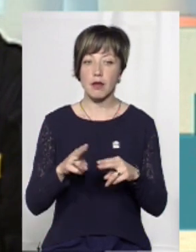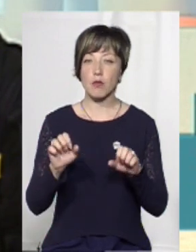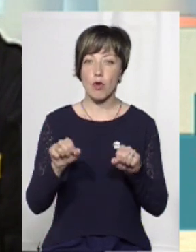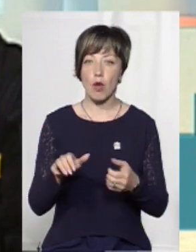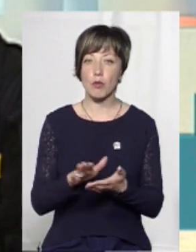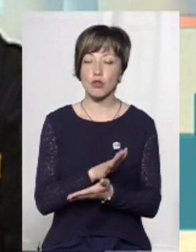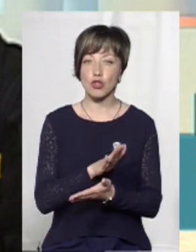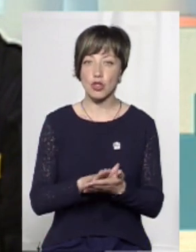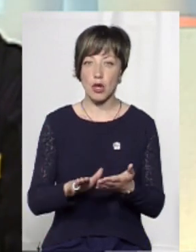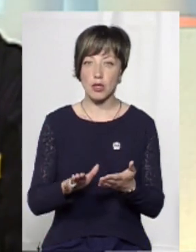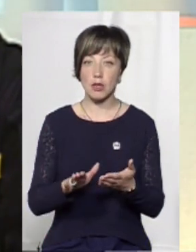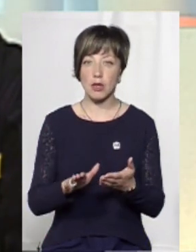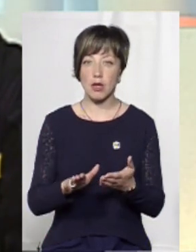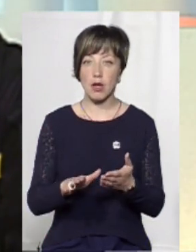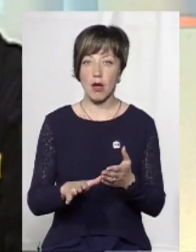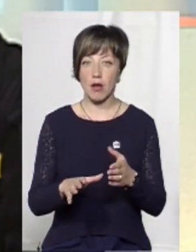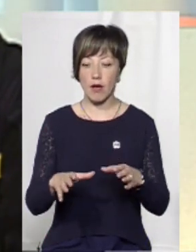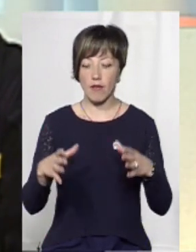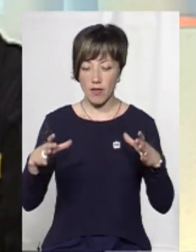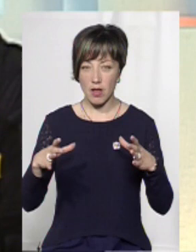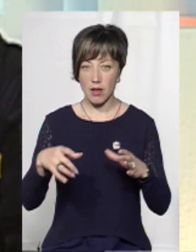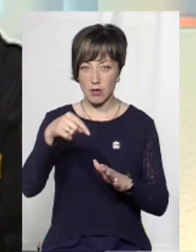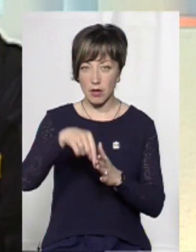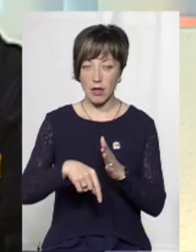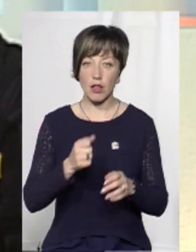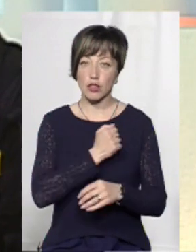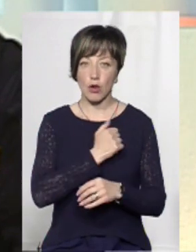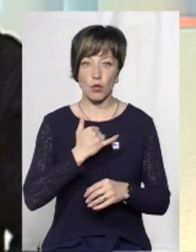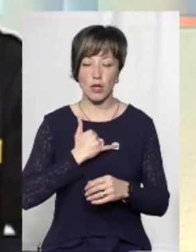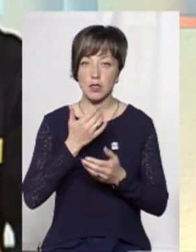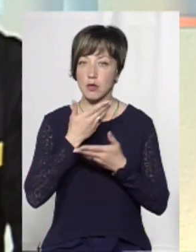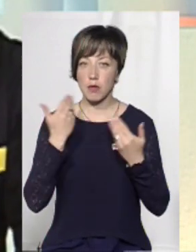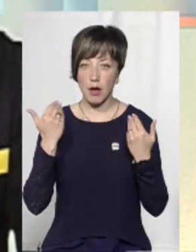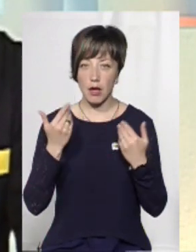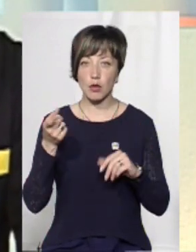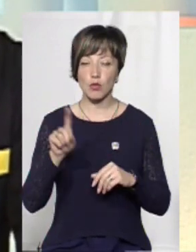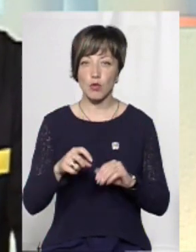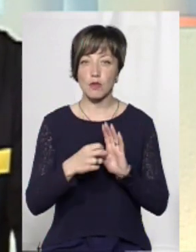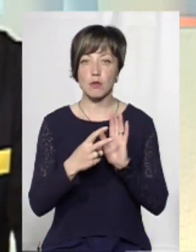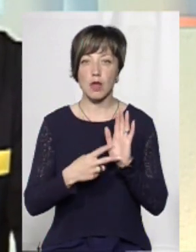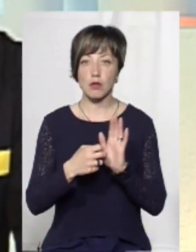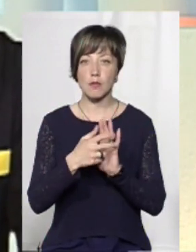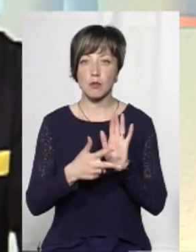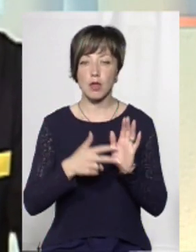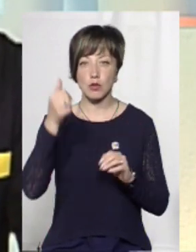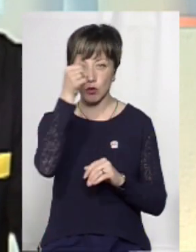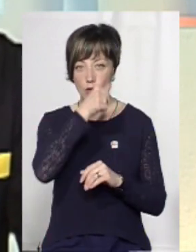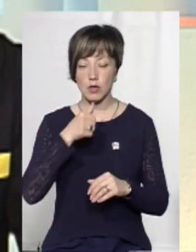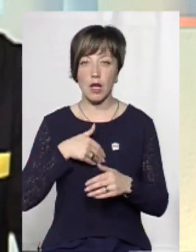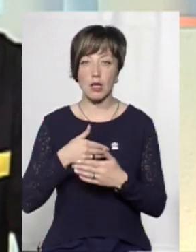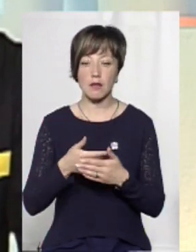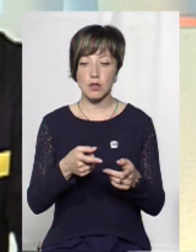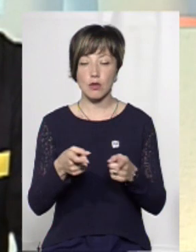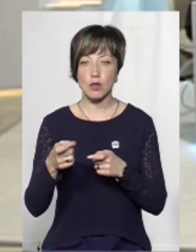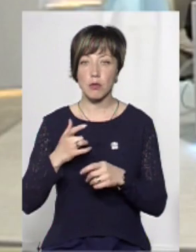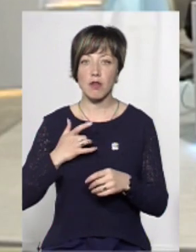могла б прочищати колектори великого діаметру, на жаль, у нас немає. Тому в 2017-2018 році ми активно